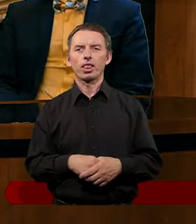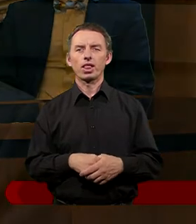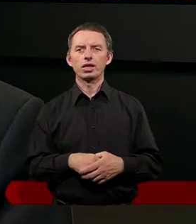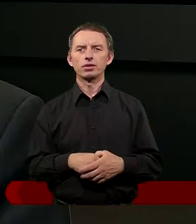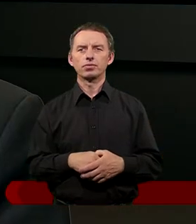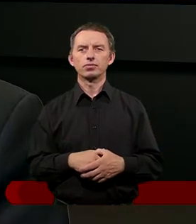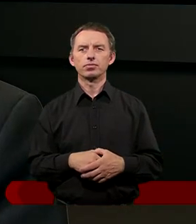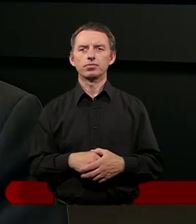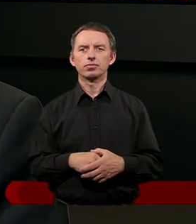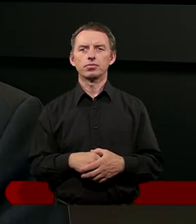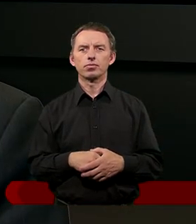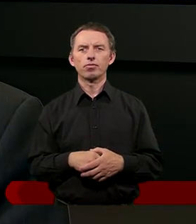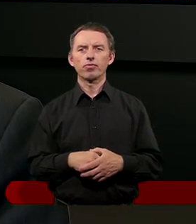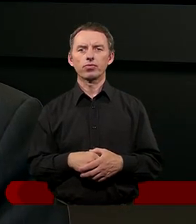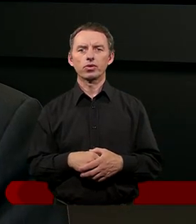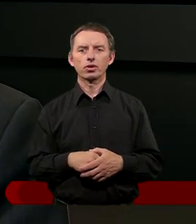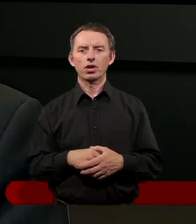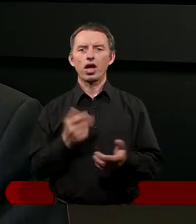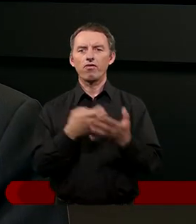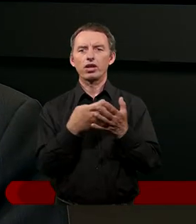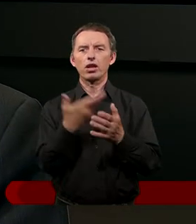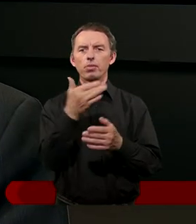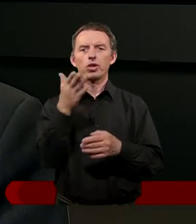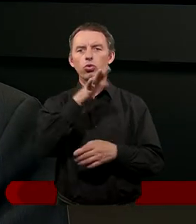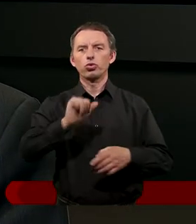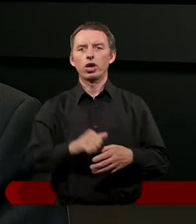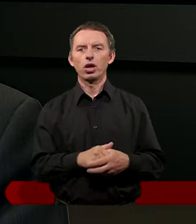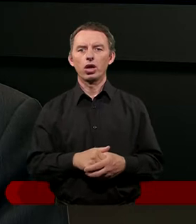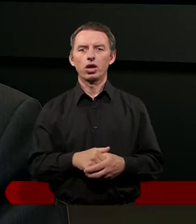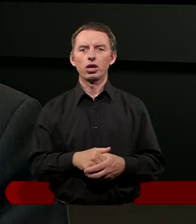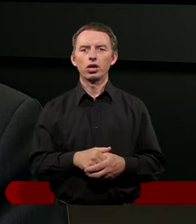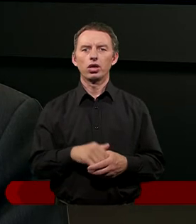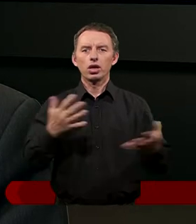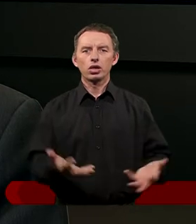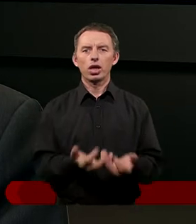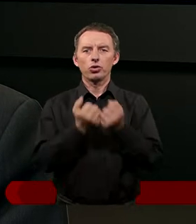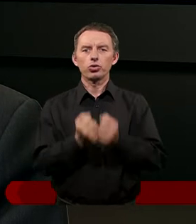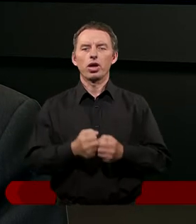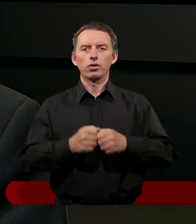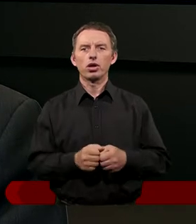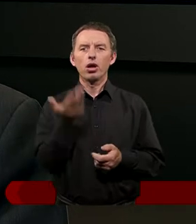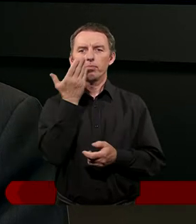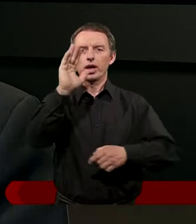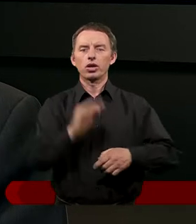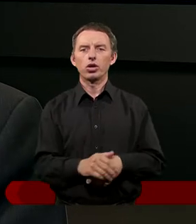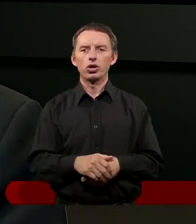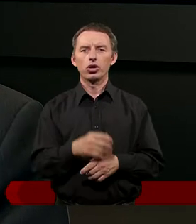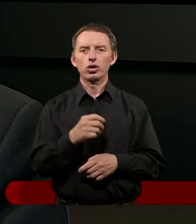W Ewangelii Mateusza znajdujemy bardzo